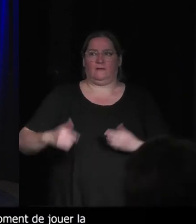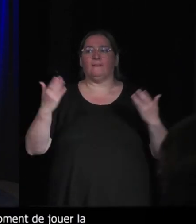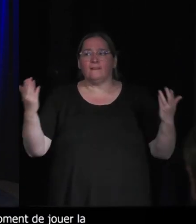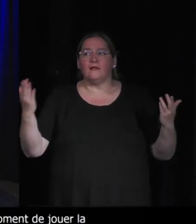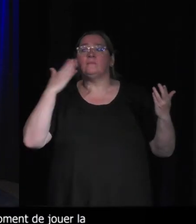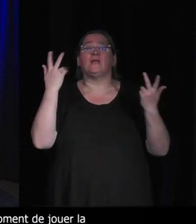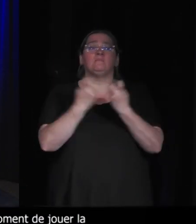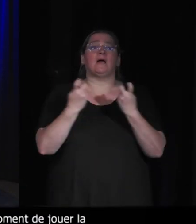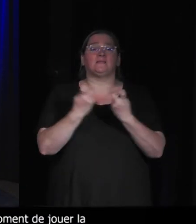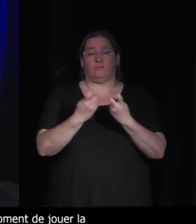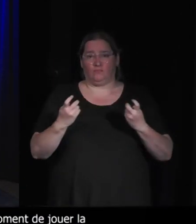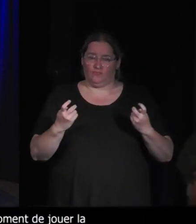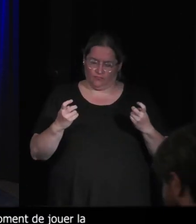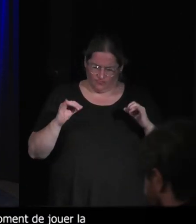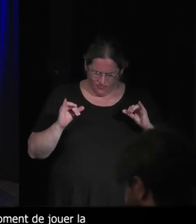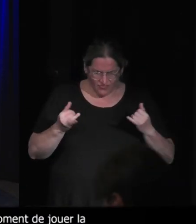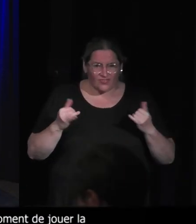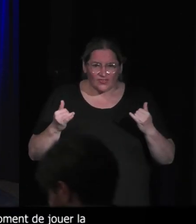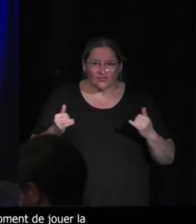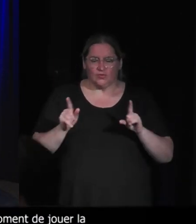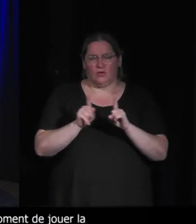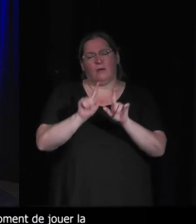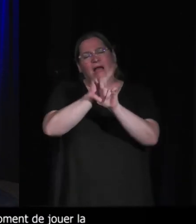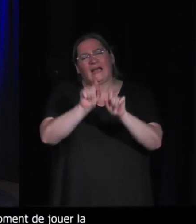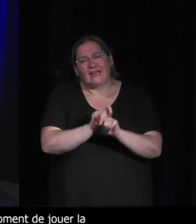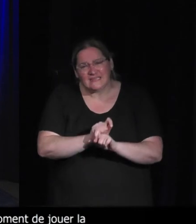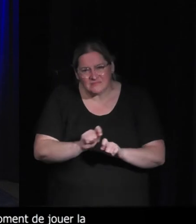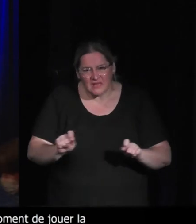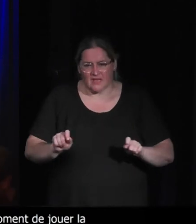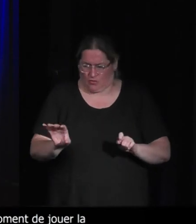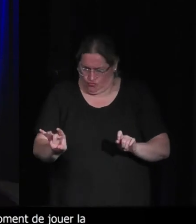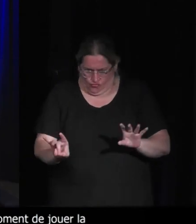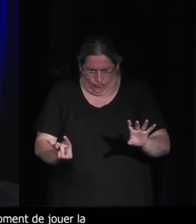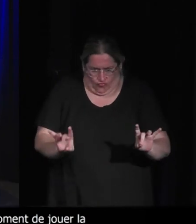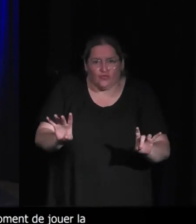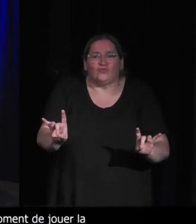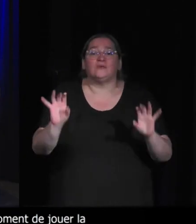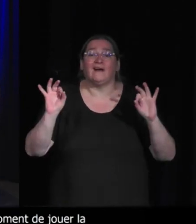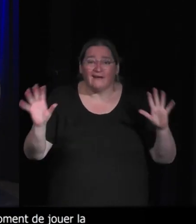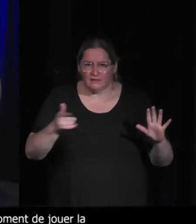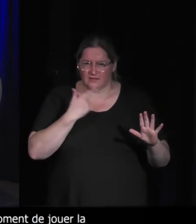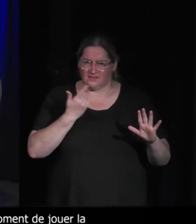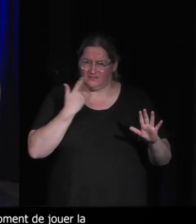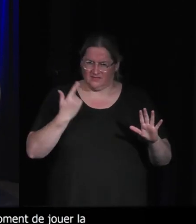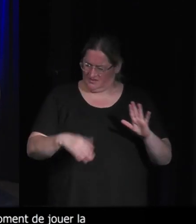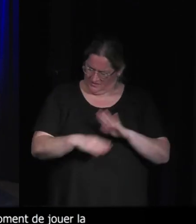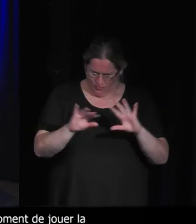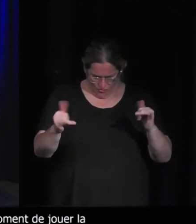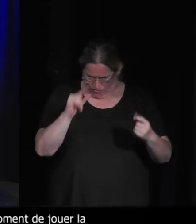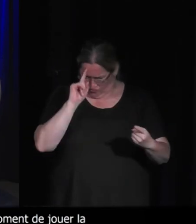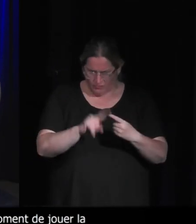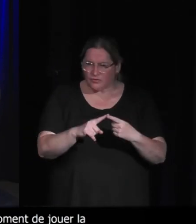guillemets possible et voilà, on ne touche quasiment à rien ou à si peu. Est-ce que déjà on n pas dans la contradiction Mathieu Tricleau ?